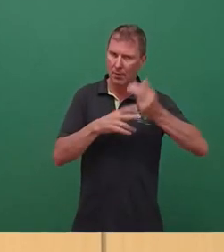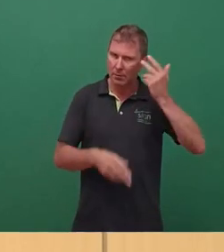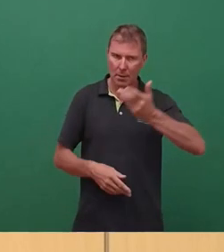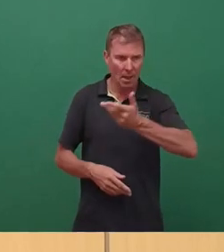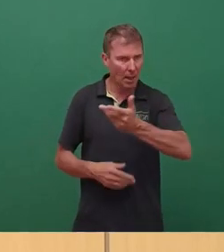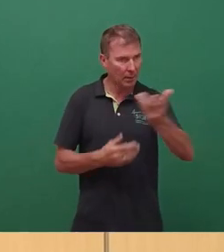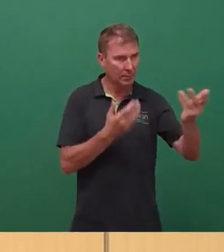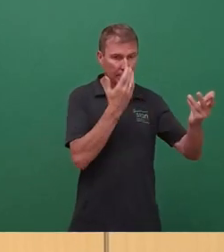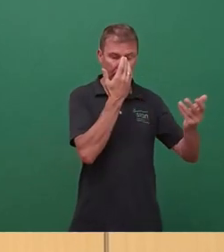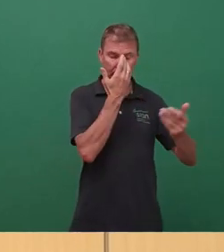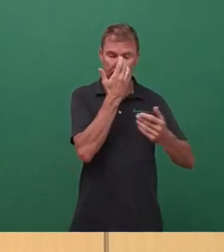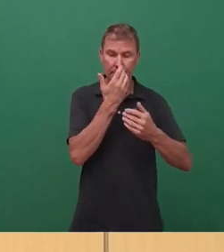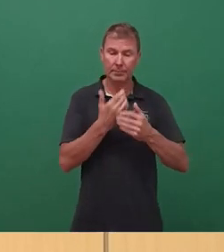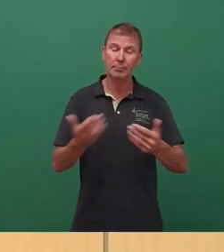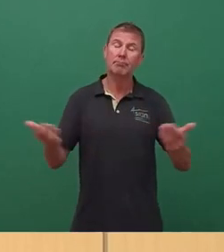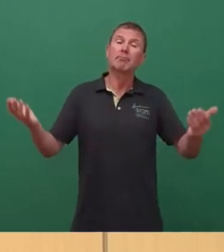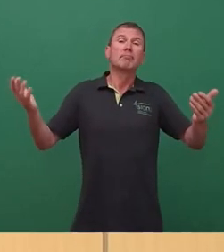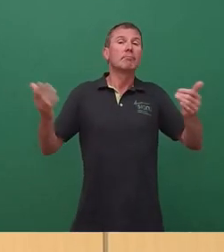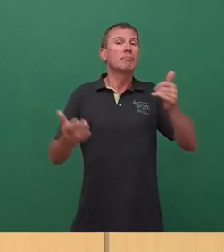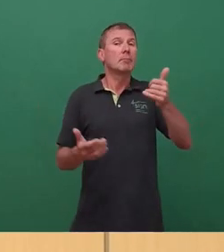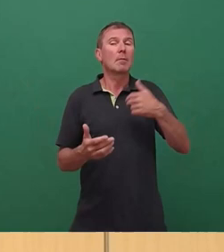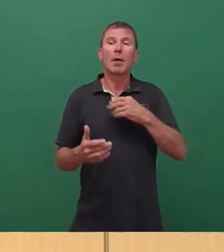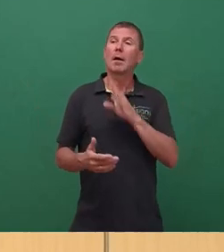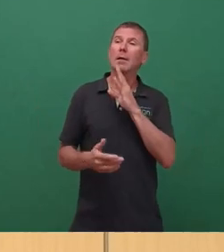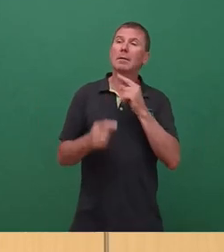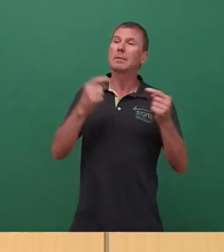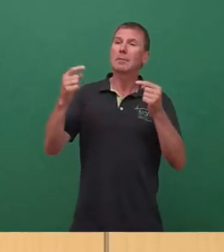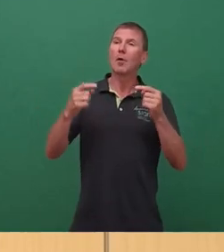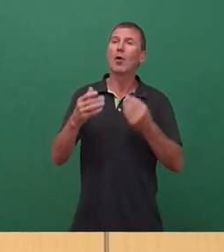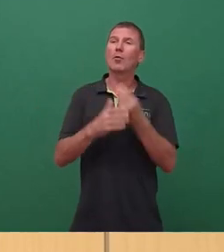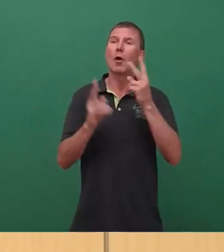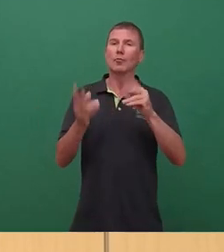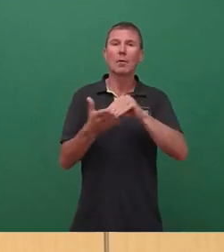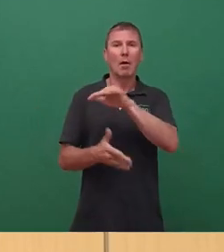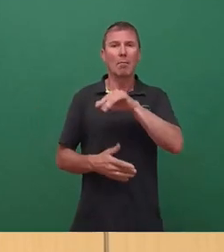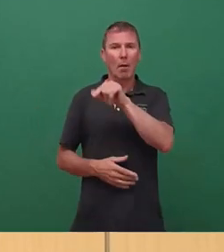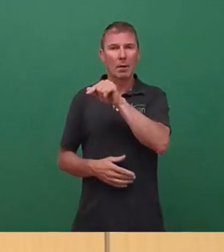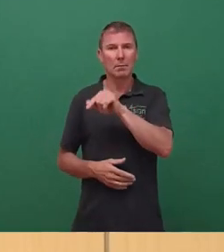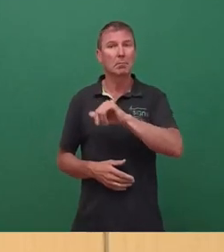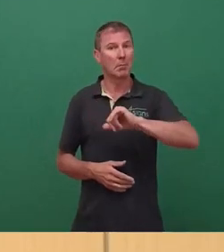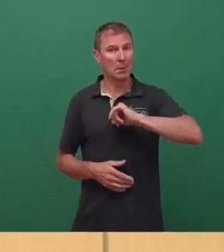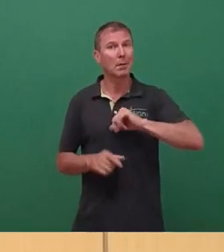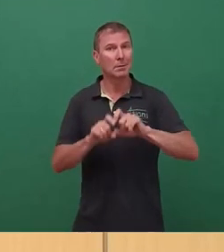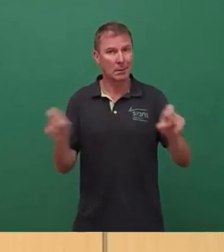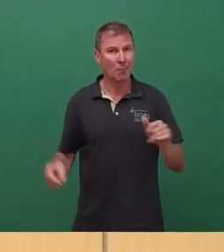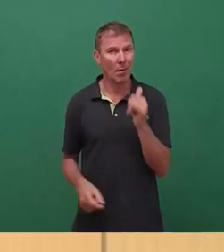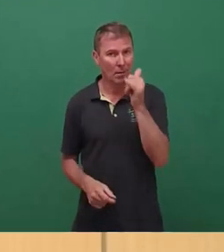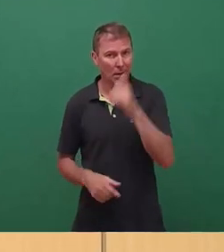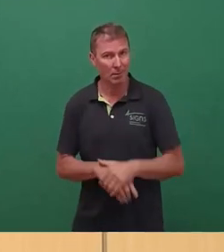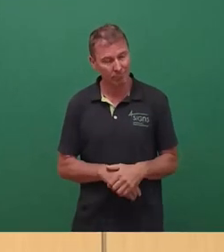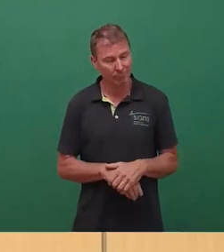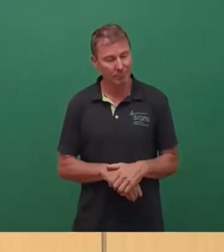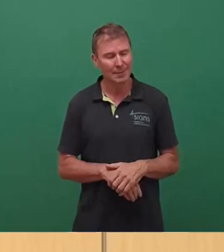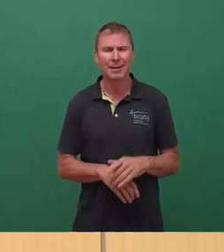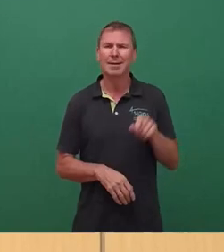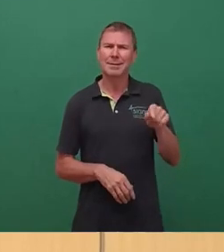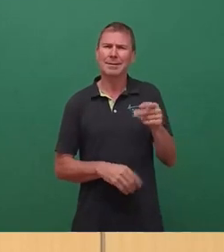ja wir reden über den Neustädter Markt, das ist in der Tat ein interessantes Thema. Ich will noch mal gerne nach den Ausführungen,